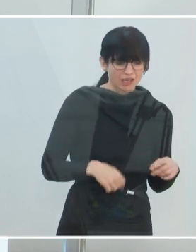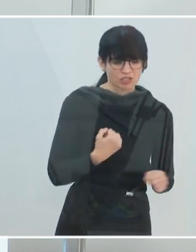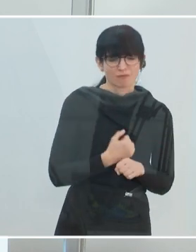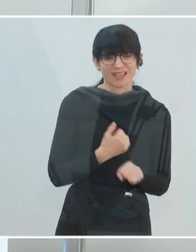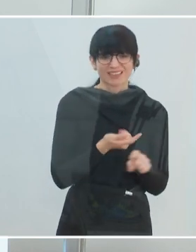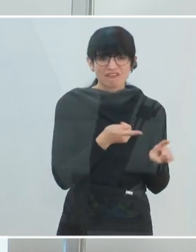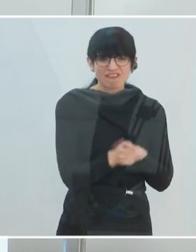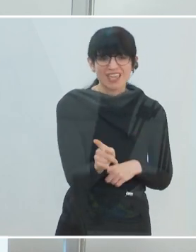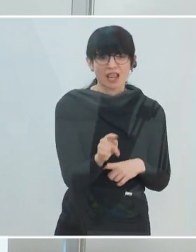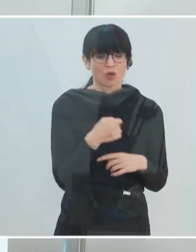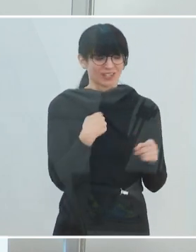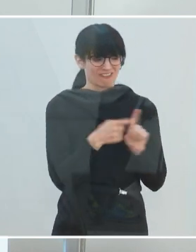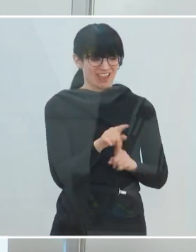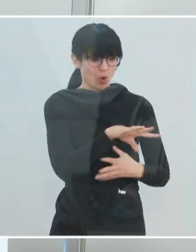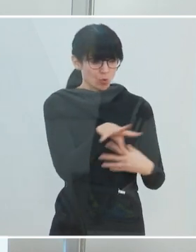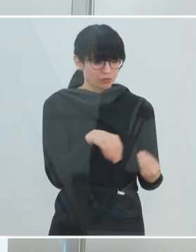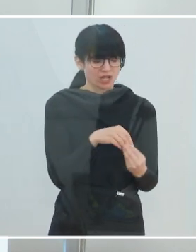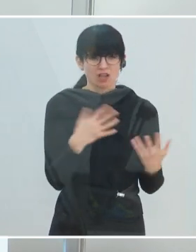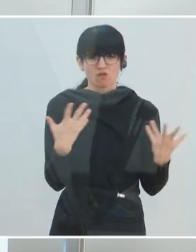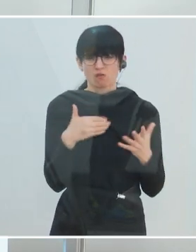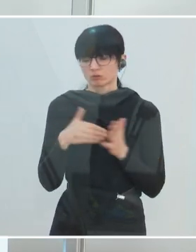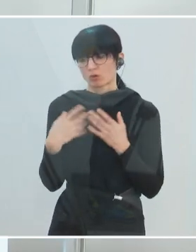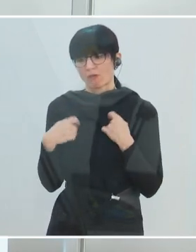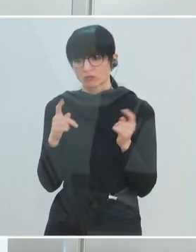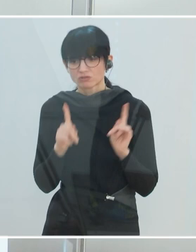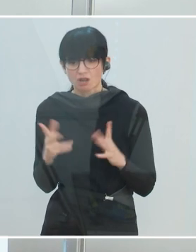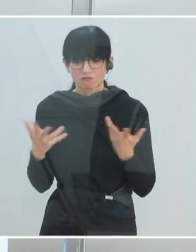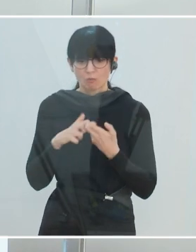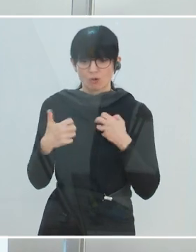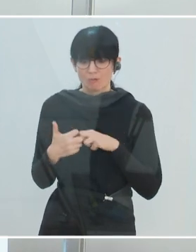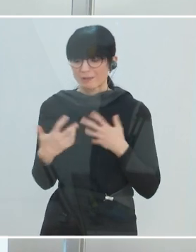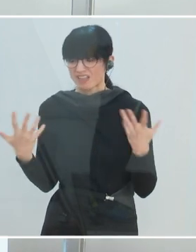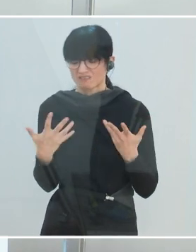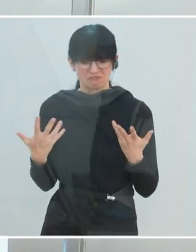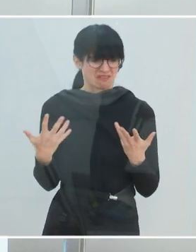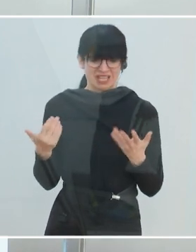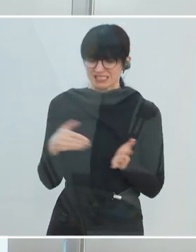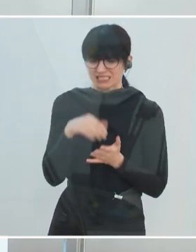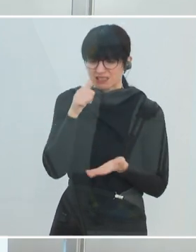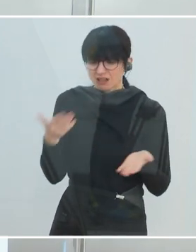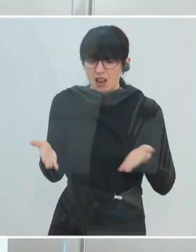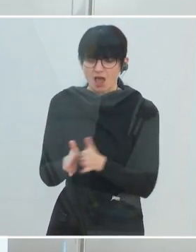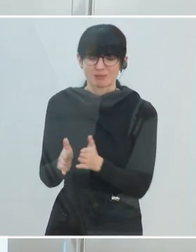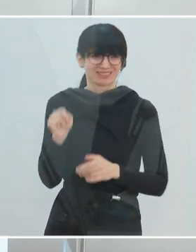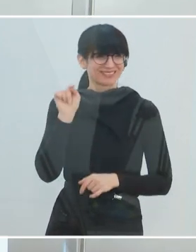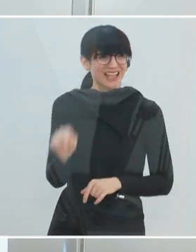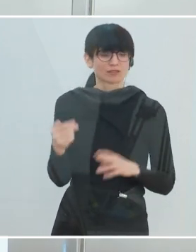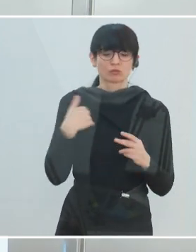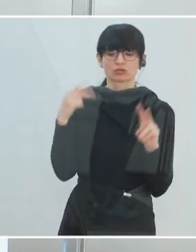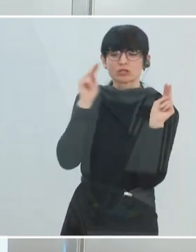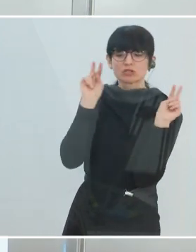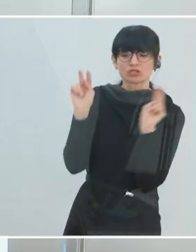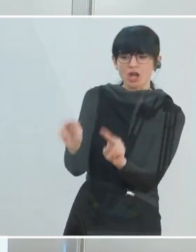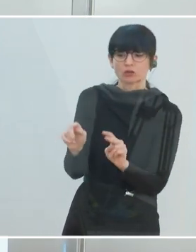diese Qualität im Umgang mit Fehlern. Wo haben wir noch Baustellen? Wo haben wir Probleme? Was gelingt vielleicht noch nicht optimal? Auch da müssen wir uns hinstellen